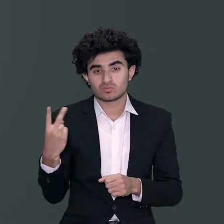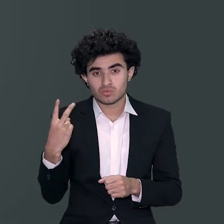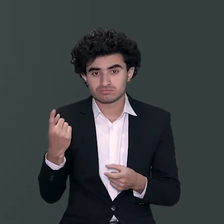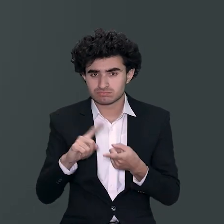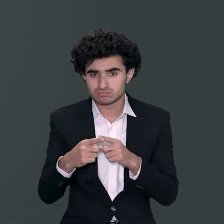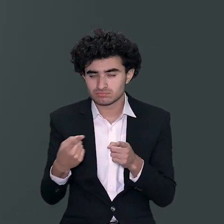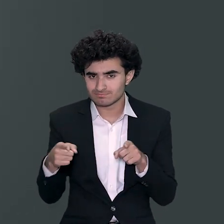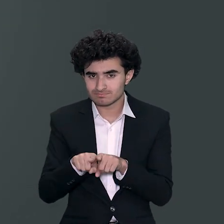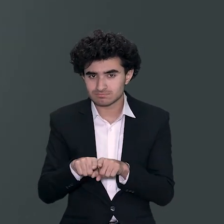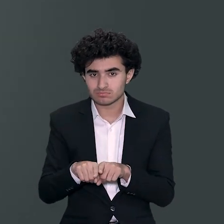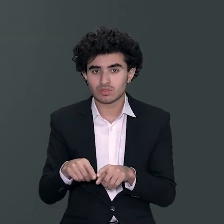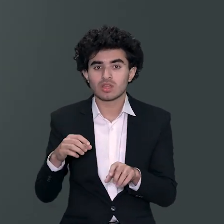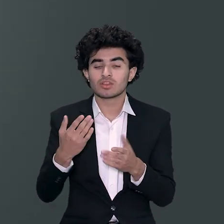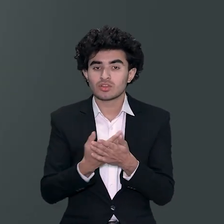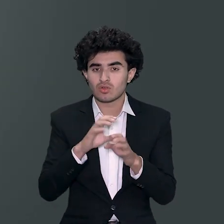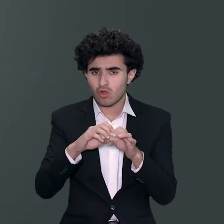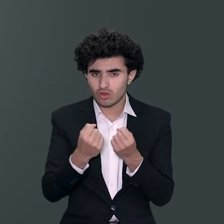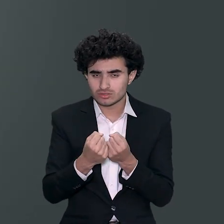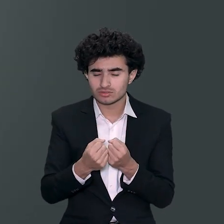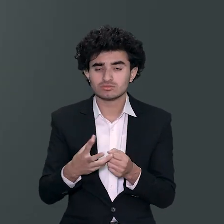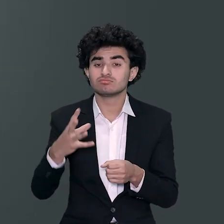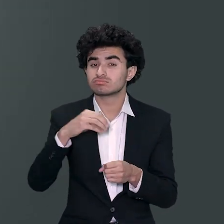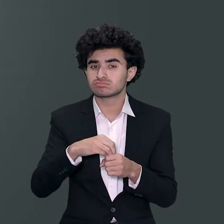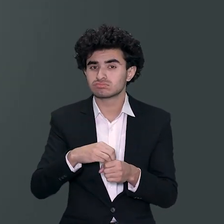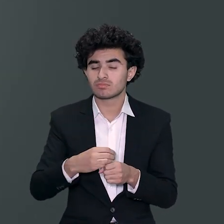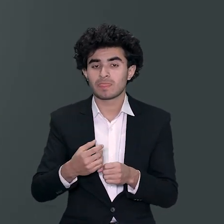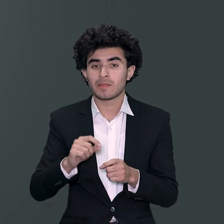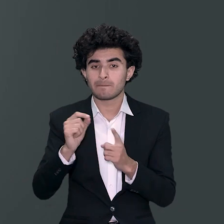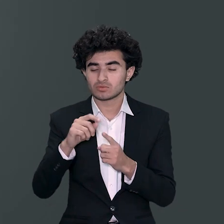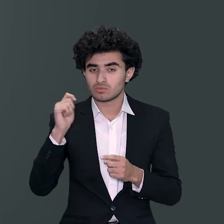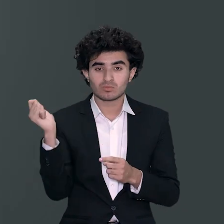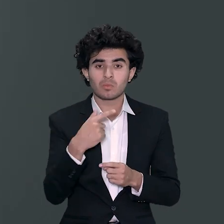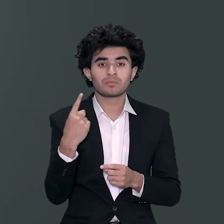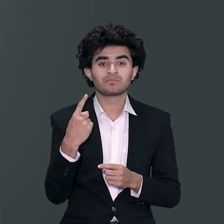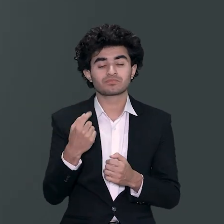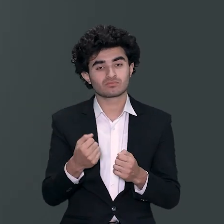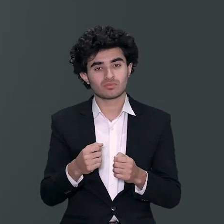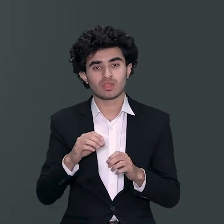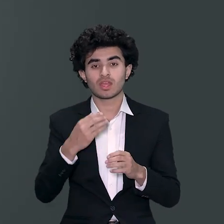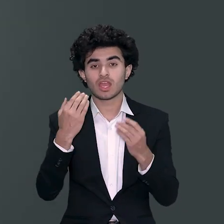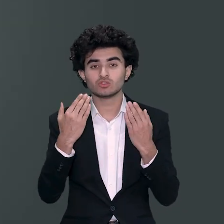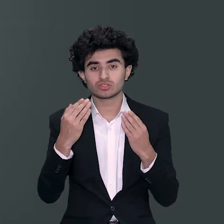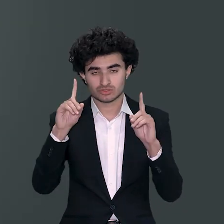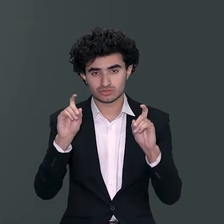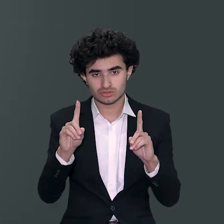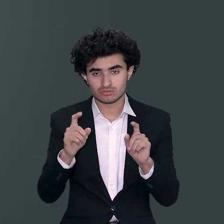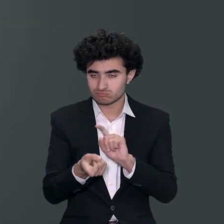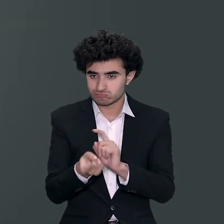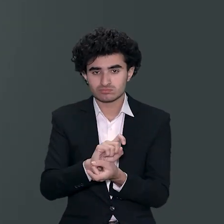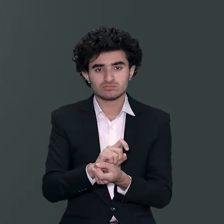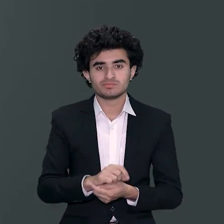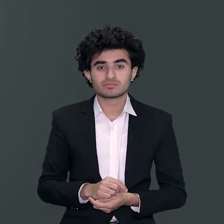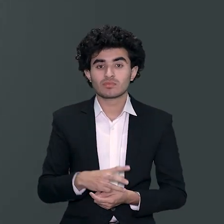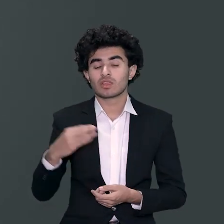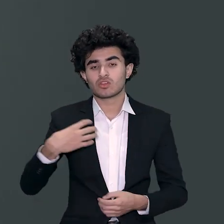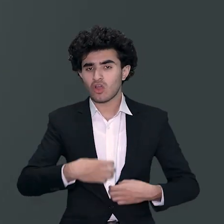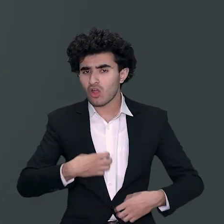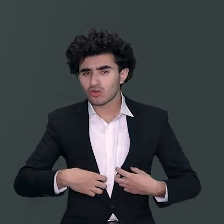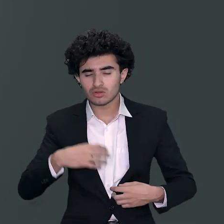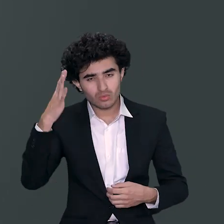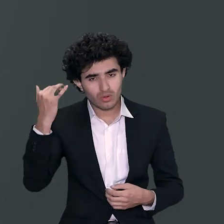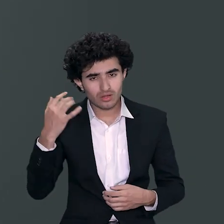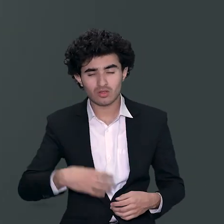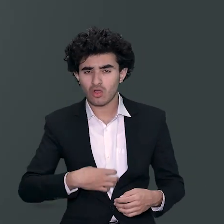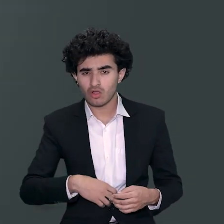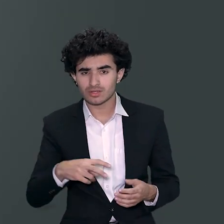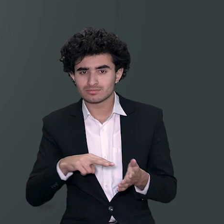ہم دو دوست مل کے کمپنی کے سیٹ اپ کریں گے جو پاکستان کی پوری ایجوکیشن کو چینج کرنے کی کوشش کرے گی اور ہنگری